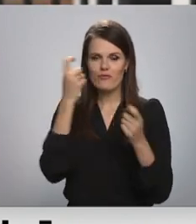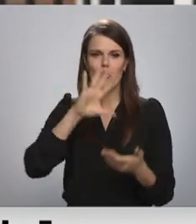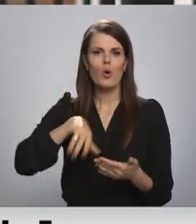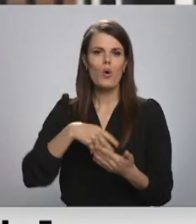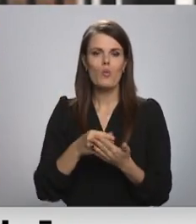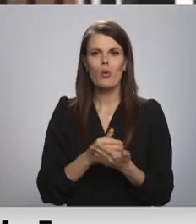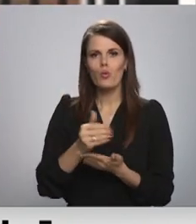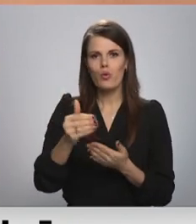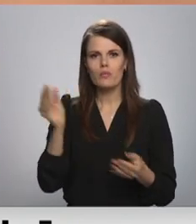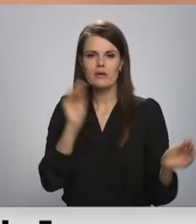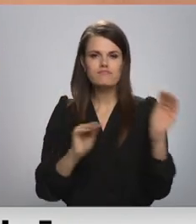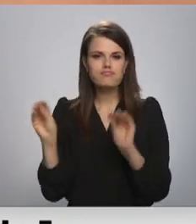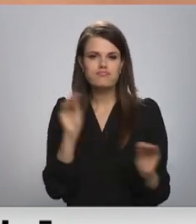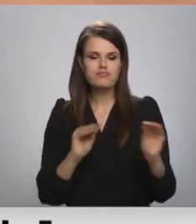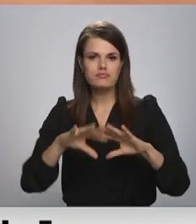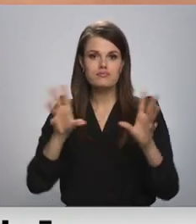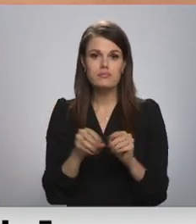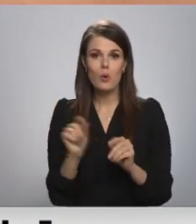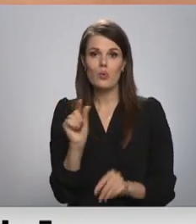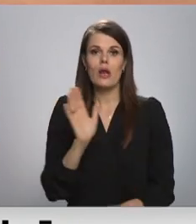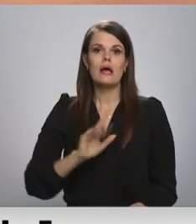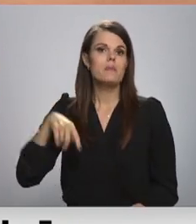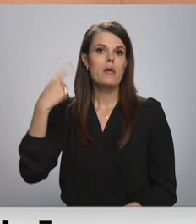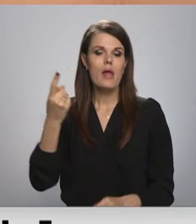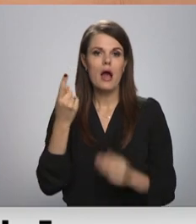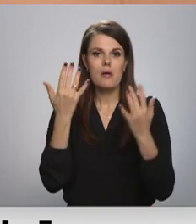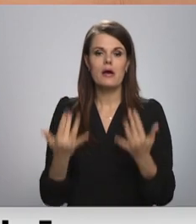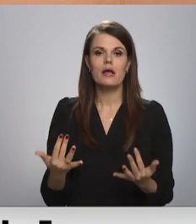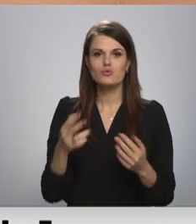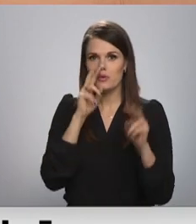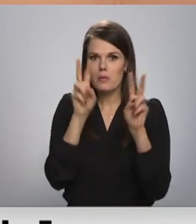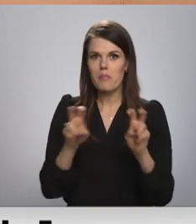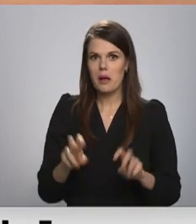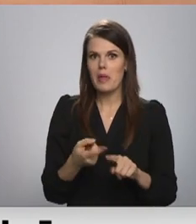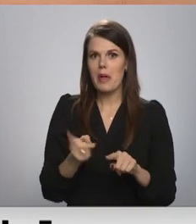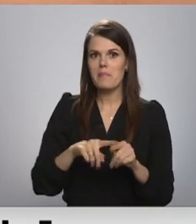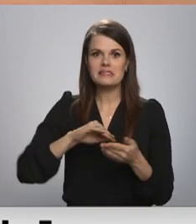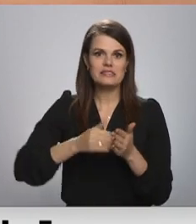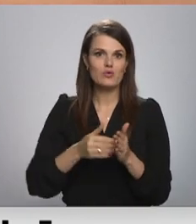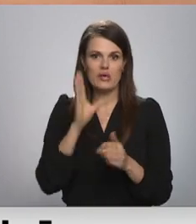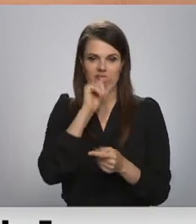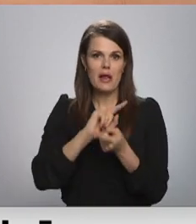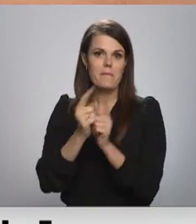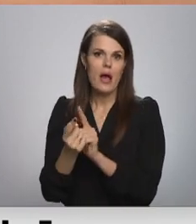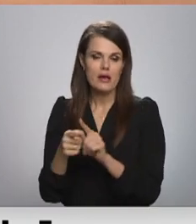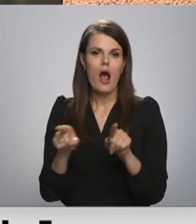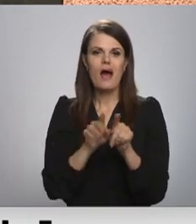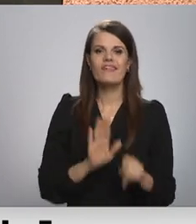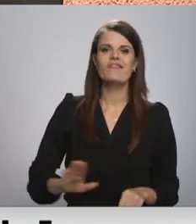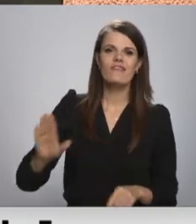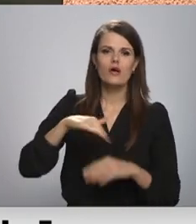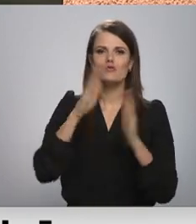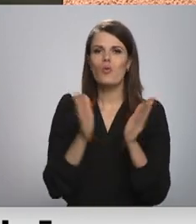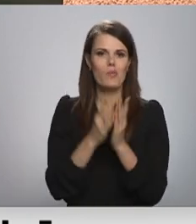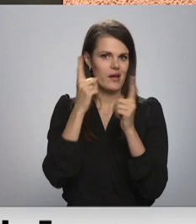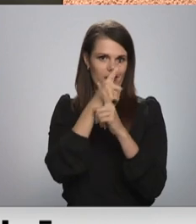apkopot turklāt tūliņu gaidāma nākamā testēšana, tāpēc situācija atkal var mainīties. Arī par valsti kopumā datu